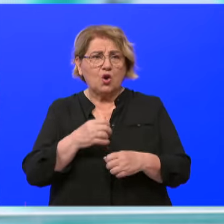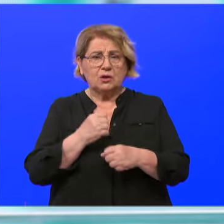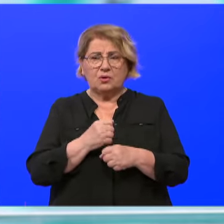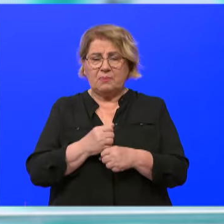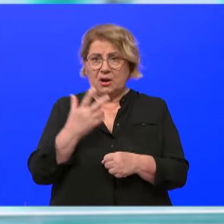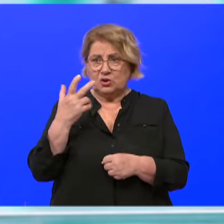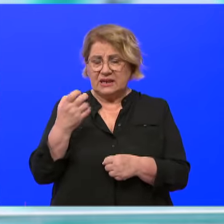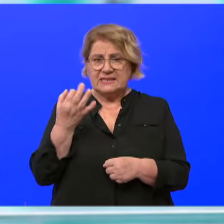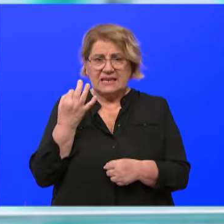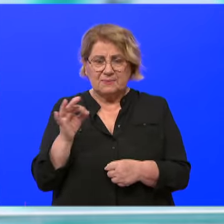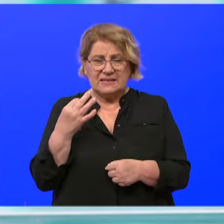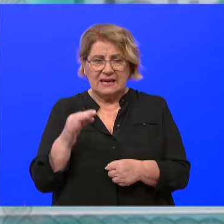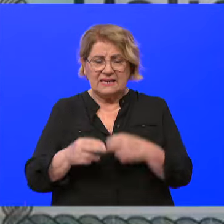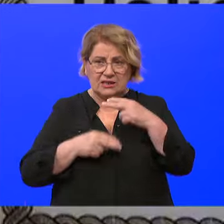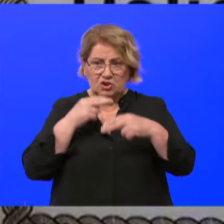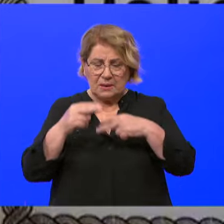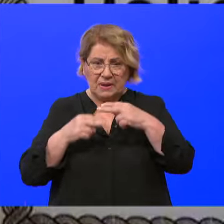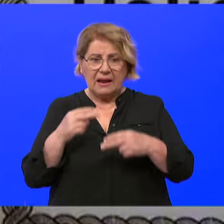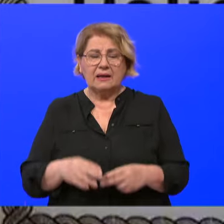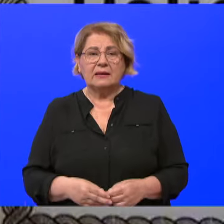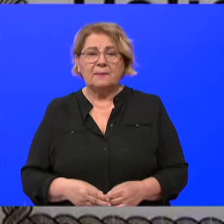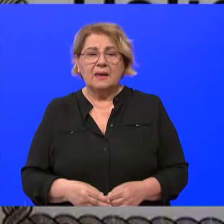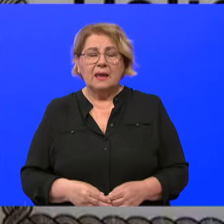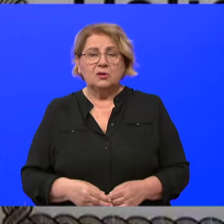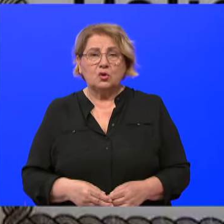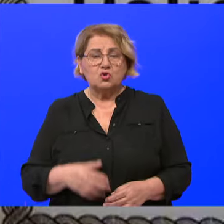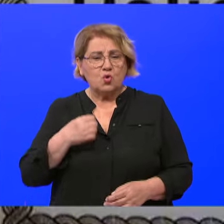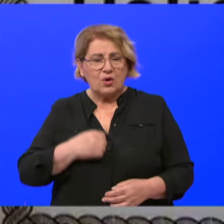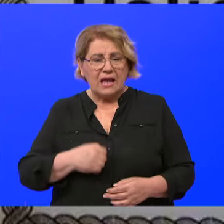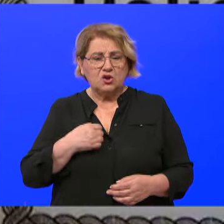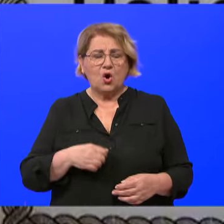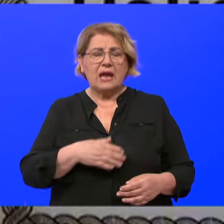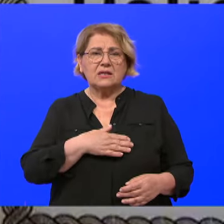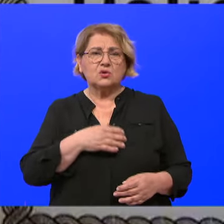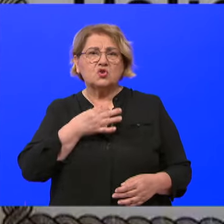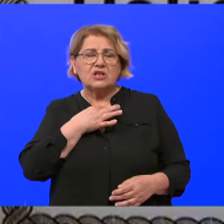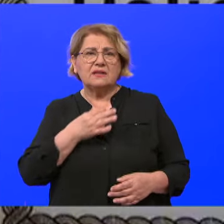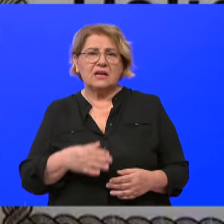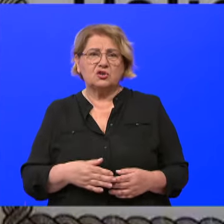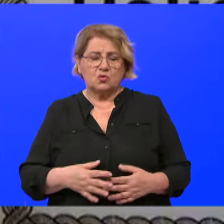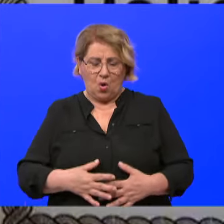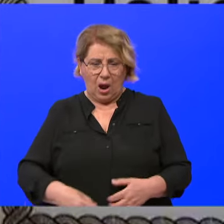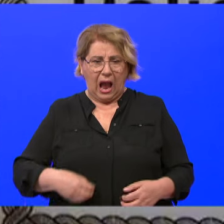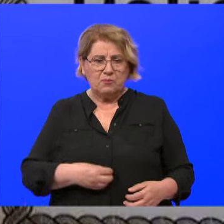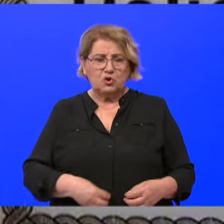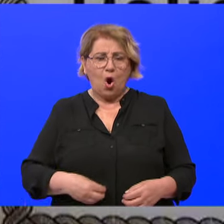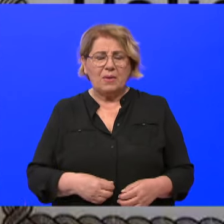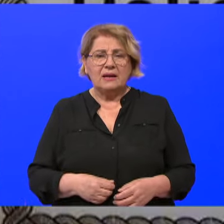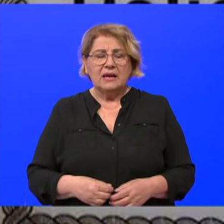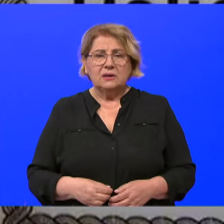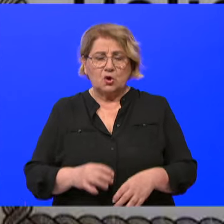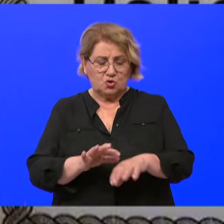300 specijalističkih pregleda. To su radiolozi za dojku, štitnjaču, abdomen. To su